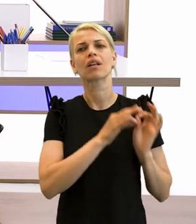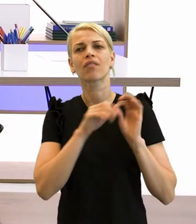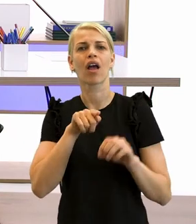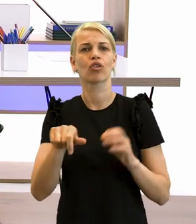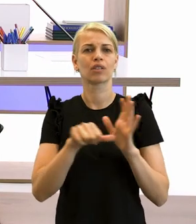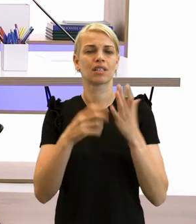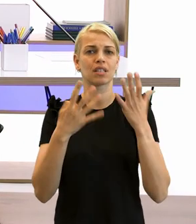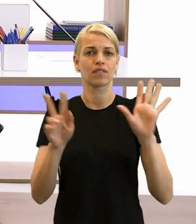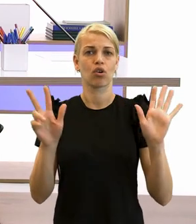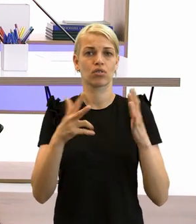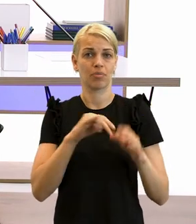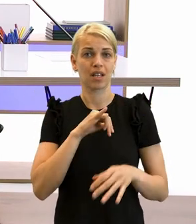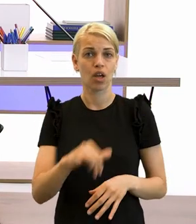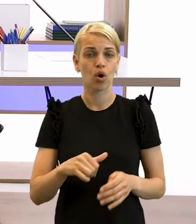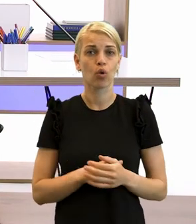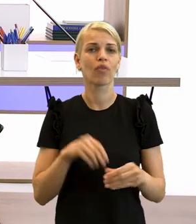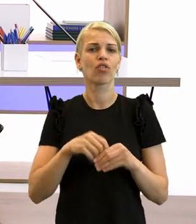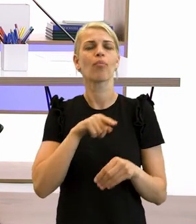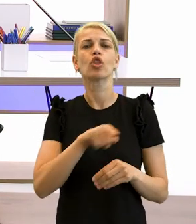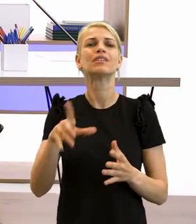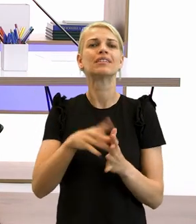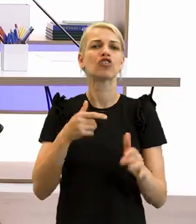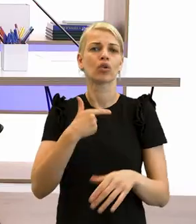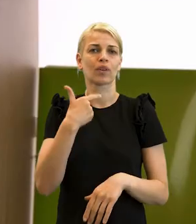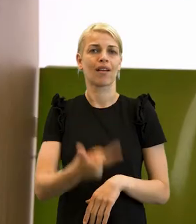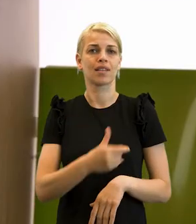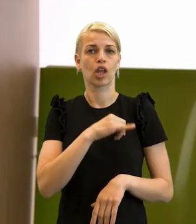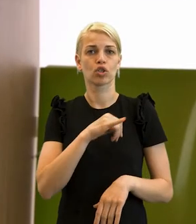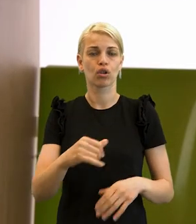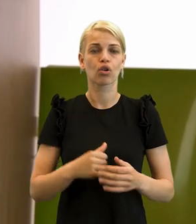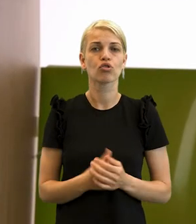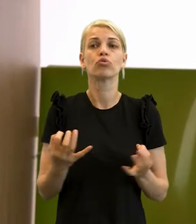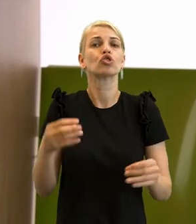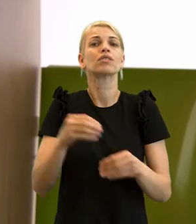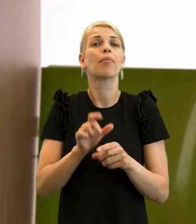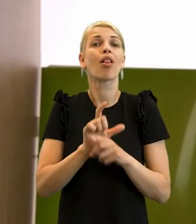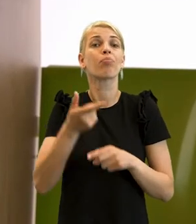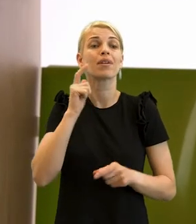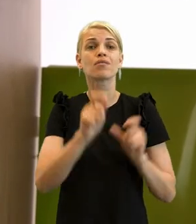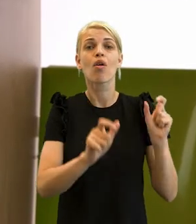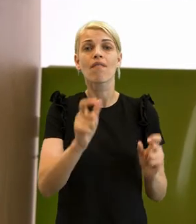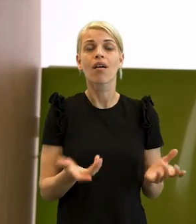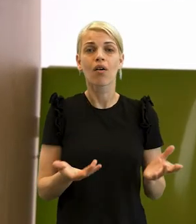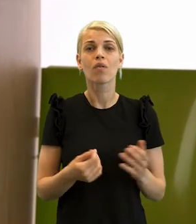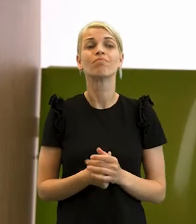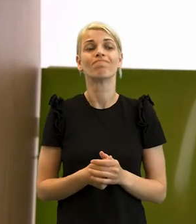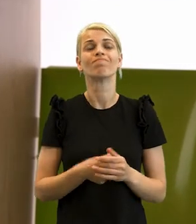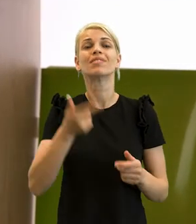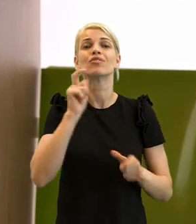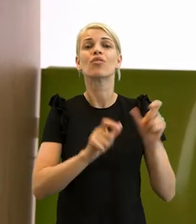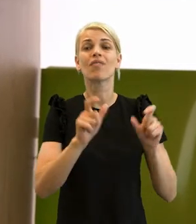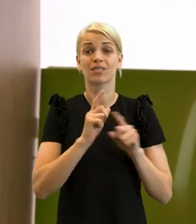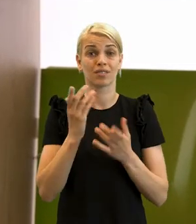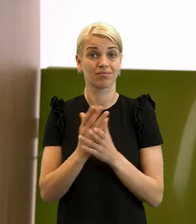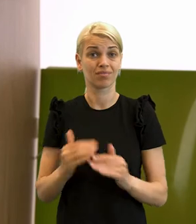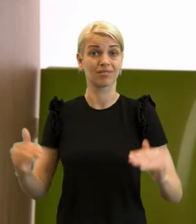1918, teda až do začiatku 20. storočia. A čo to znamenalo pre Slovákov? Pre Slovákov vyrovnanie